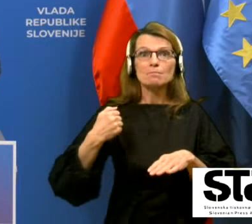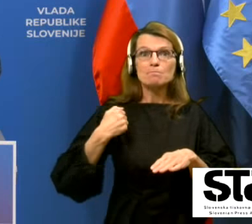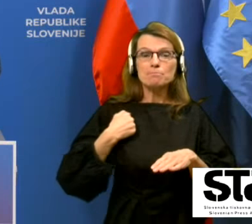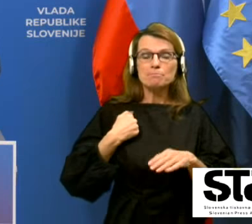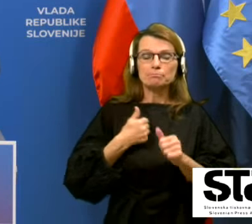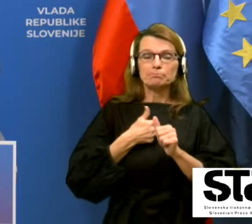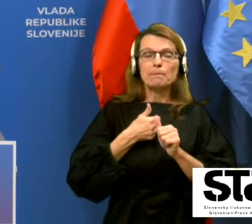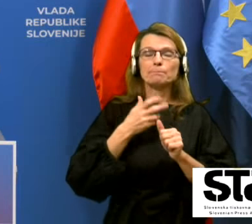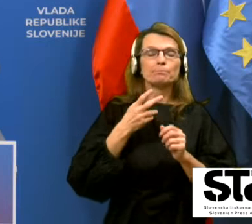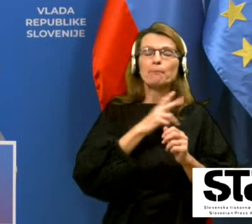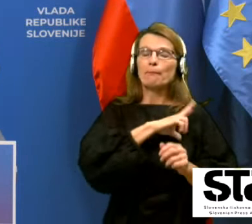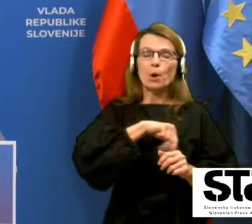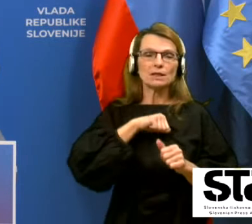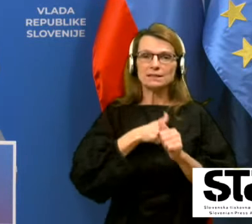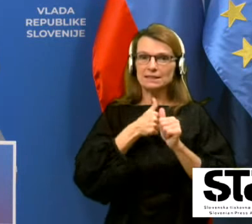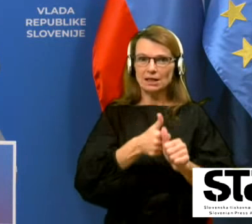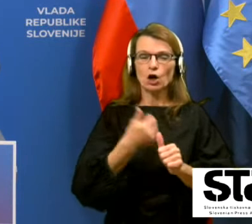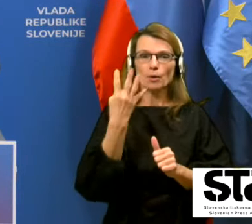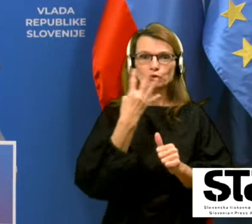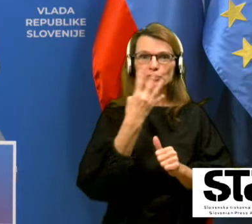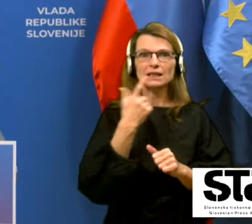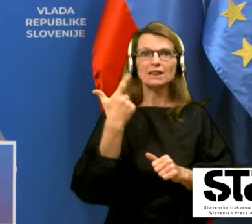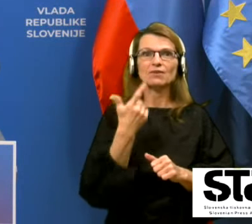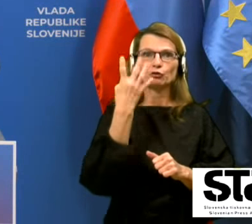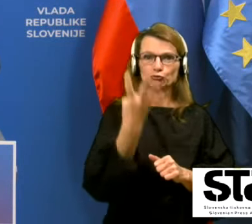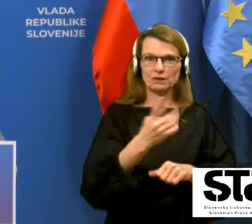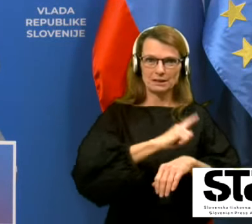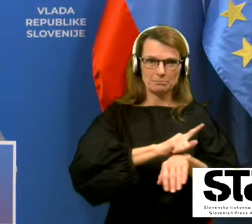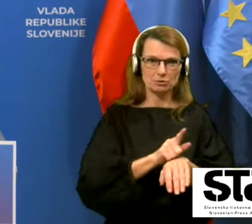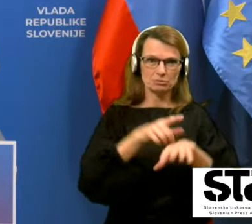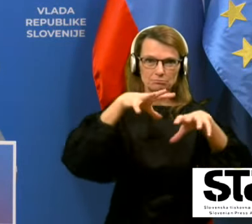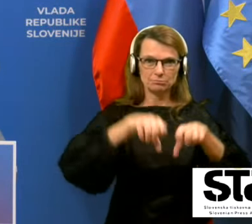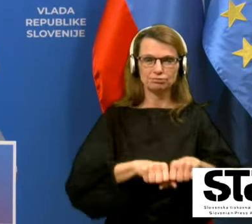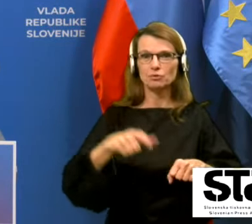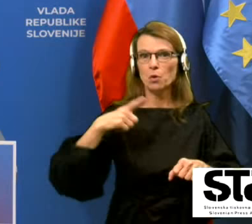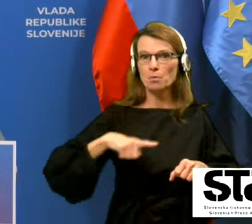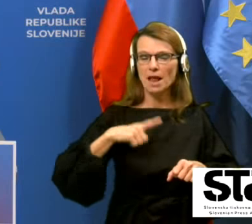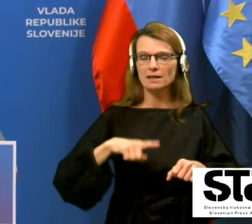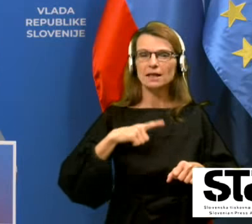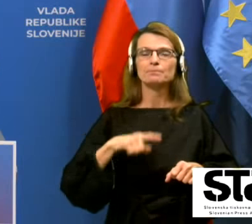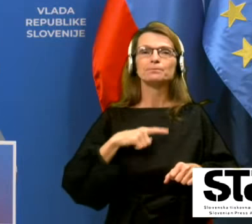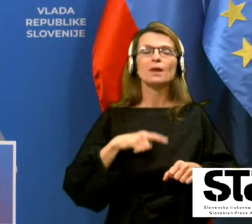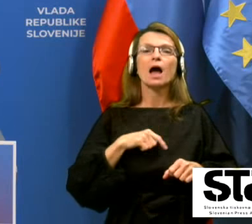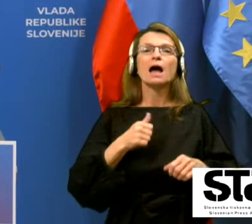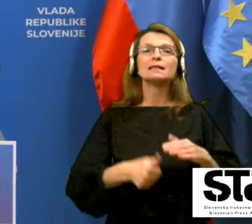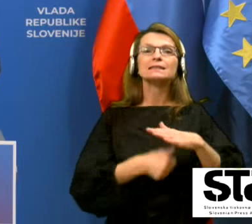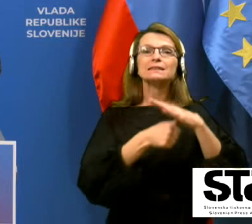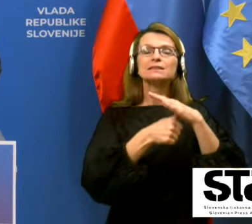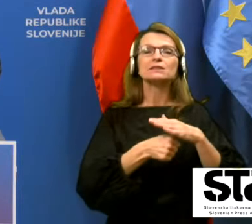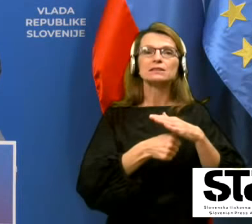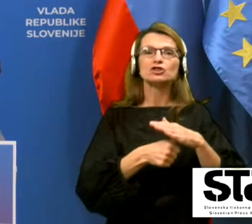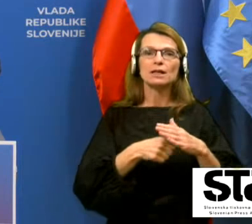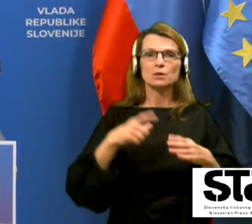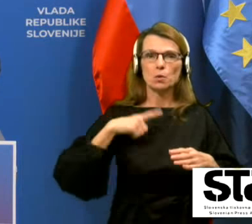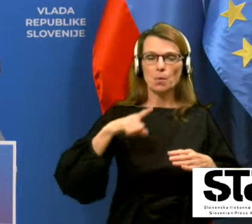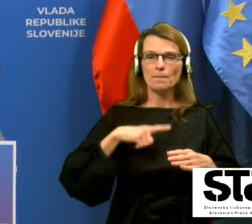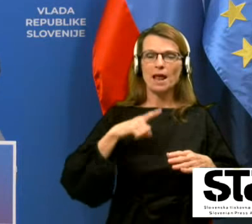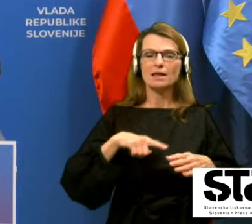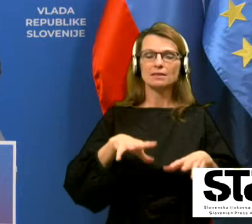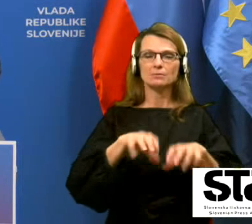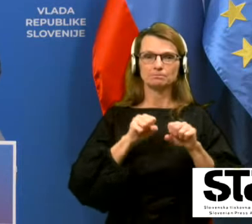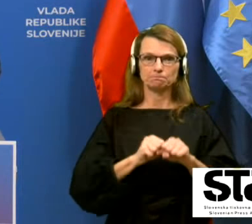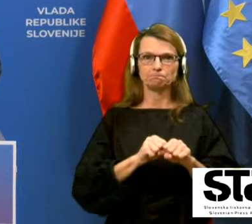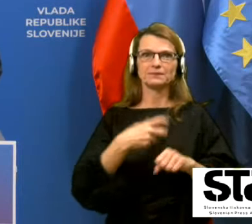Ljubljano ob četrti uri in dva in štiri deset minut. V KC Ljubljana so prvo pošilko cepiva ob šesti uri prevzeli,